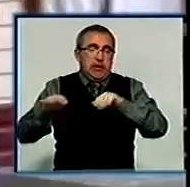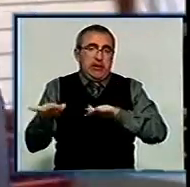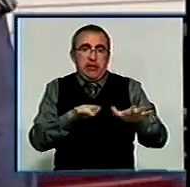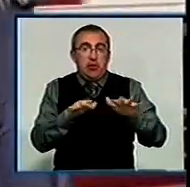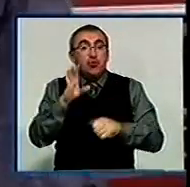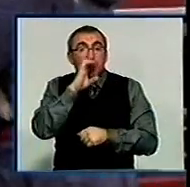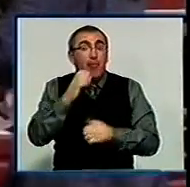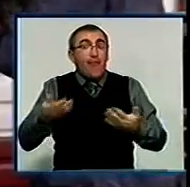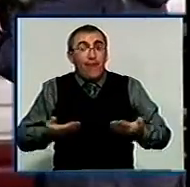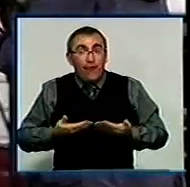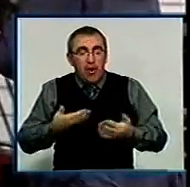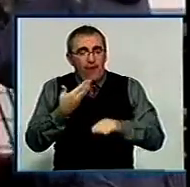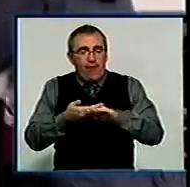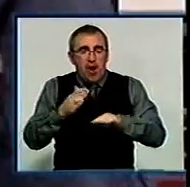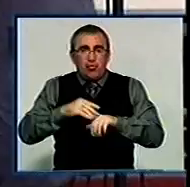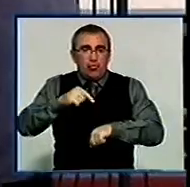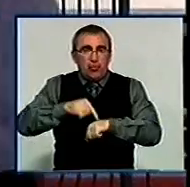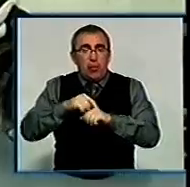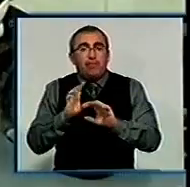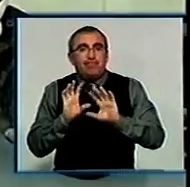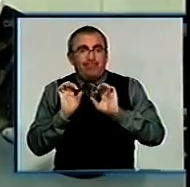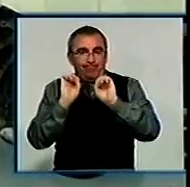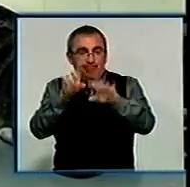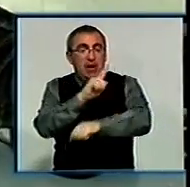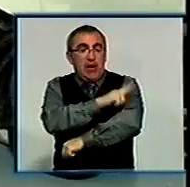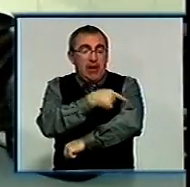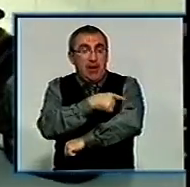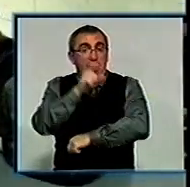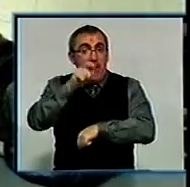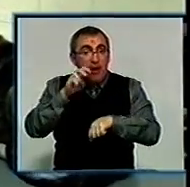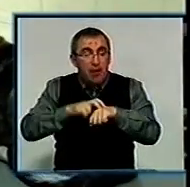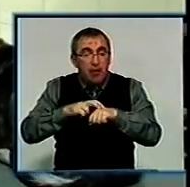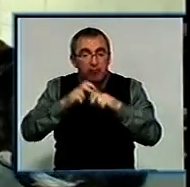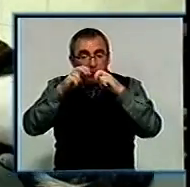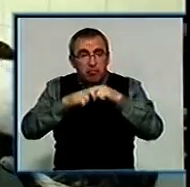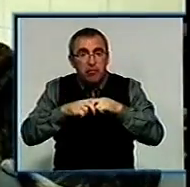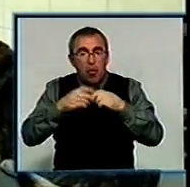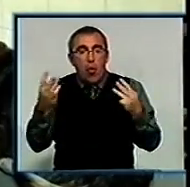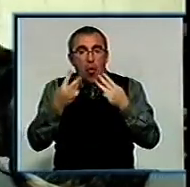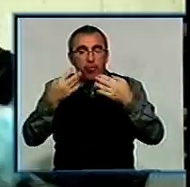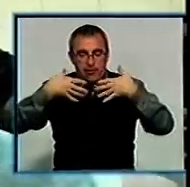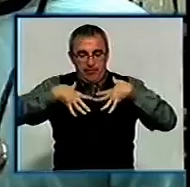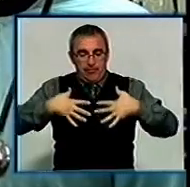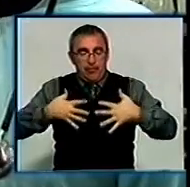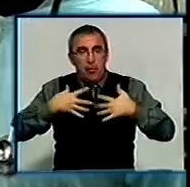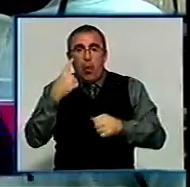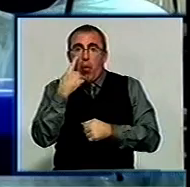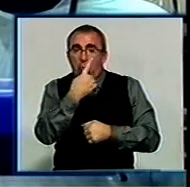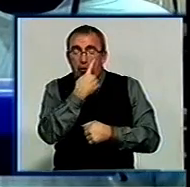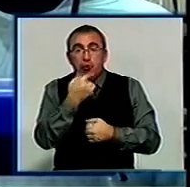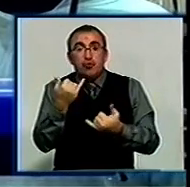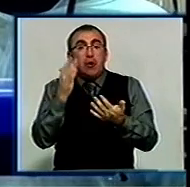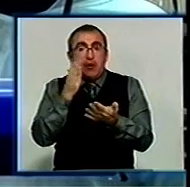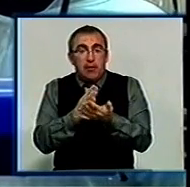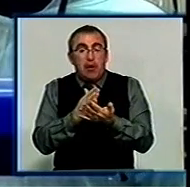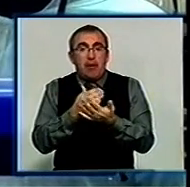Собаку, щяка вижила, у важкому стані відвезли у клініку. Ветеринари діагностували в неї опіки дихальних шляхів та очей. Зараз вже є